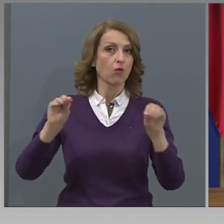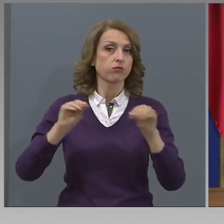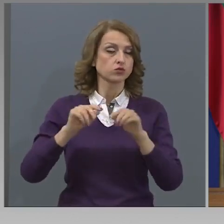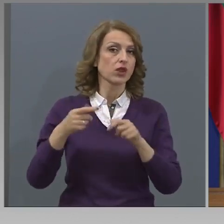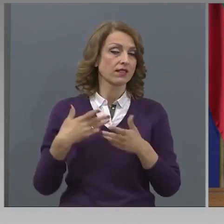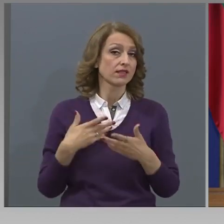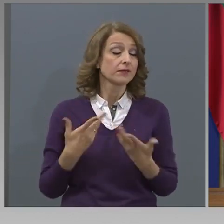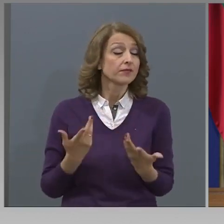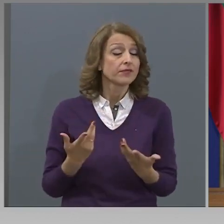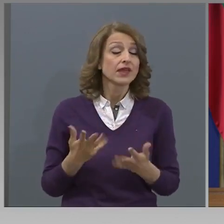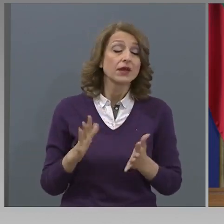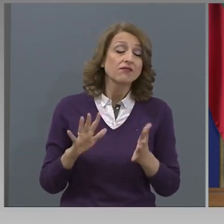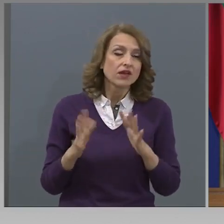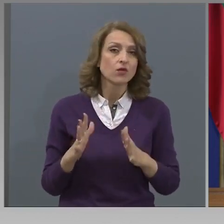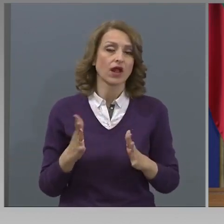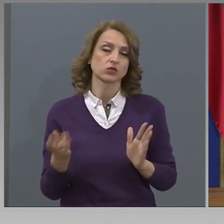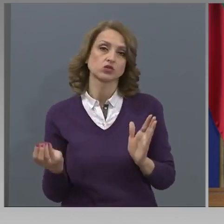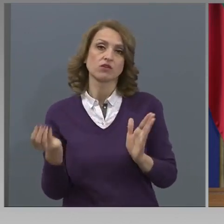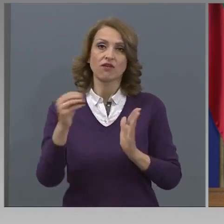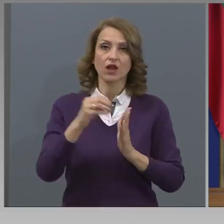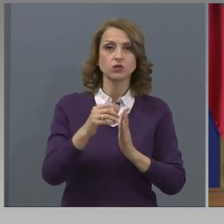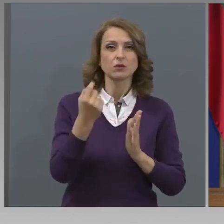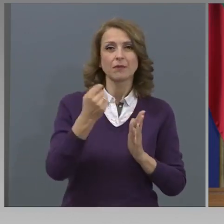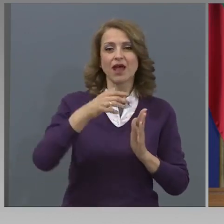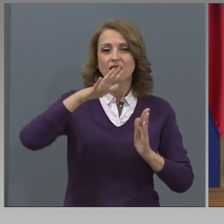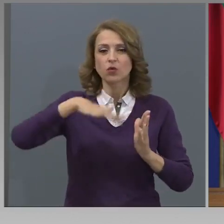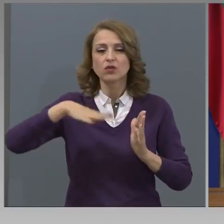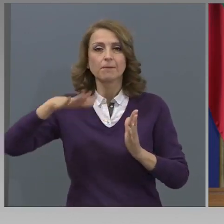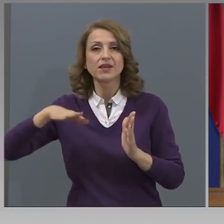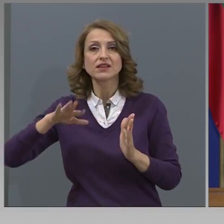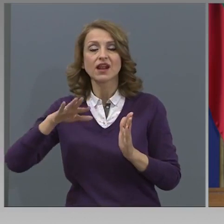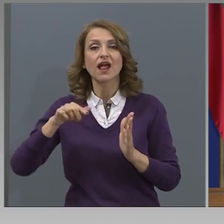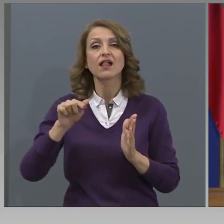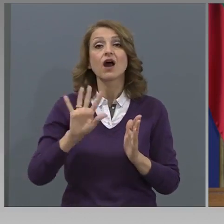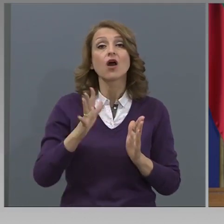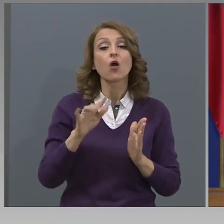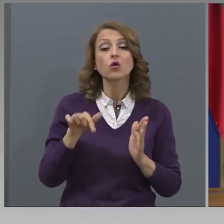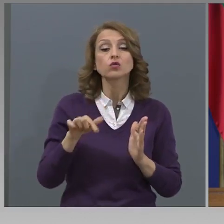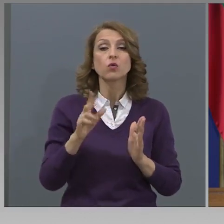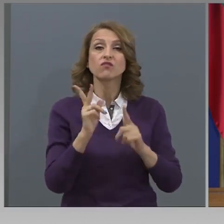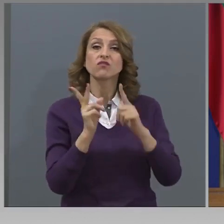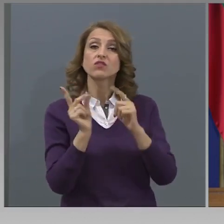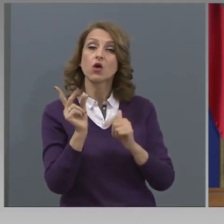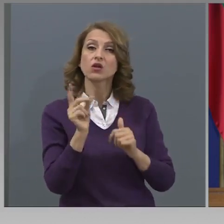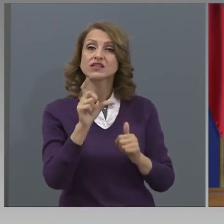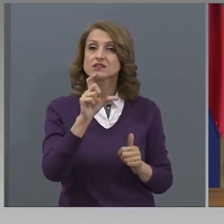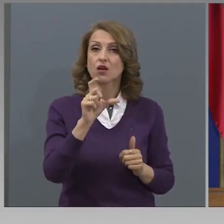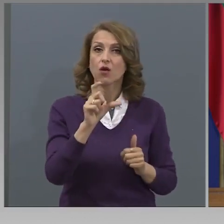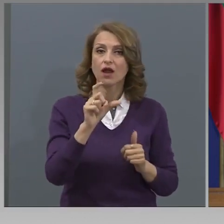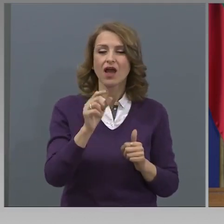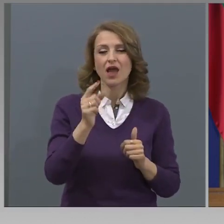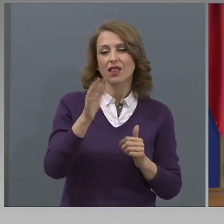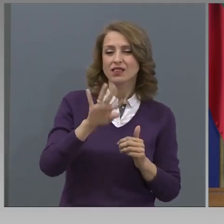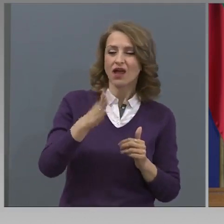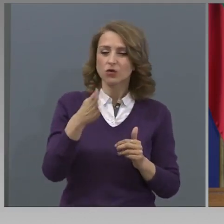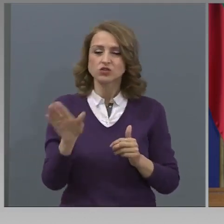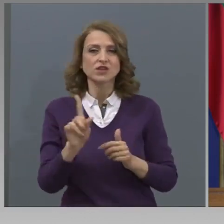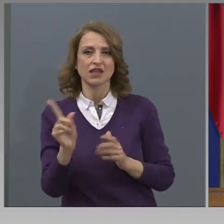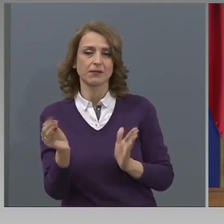така, че вероятно ще бъде включен и част от материала в втория срок ще бъде включен, част няма да бъде включен.